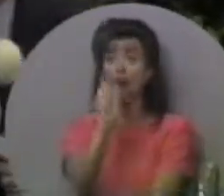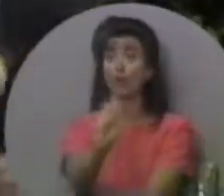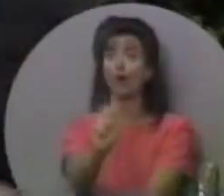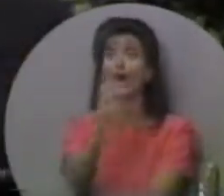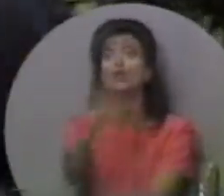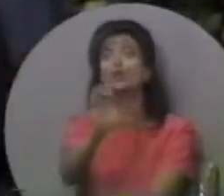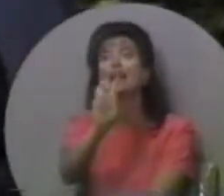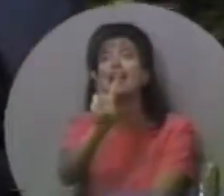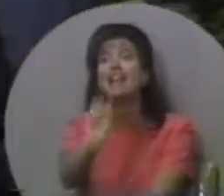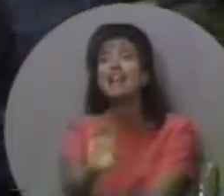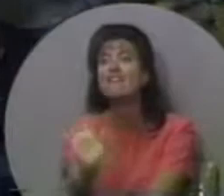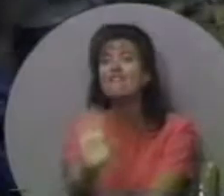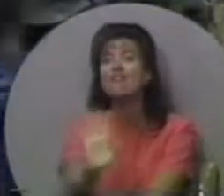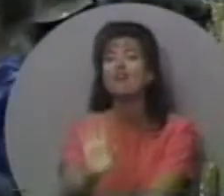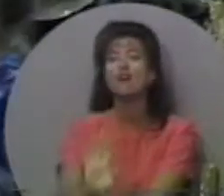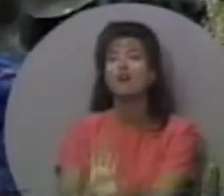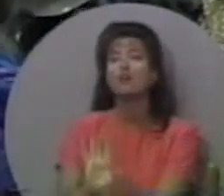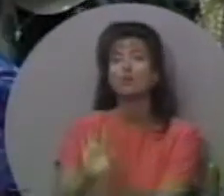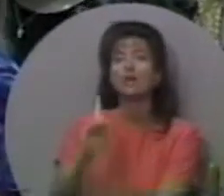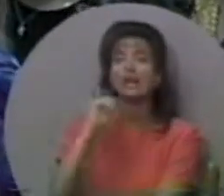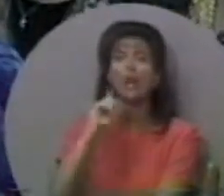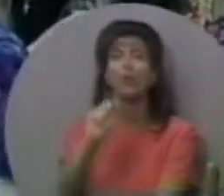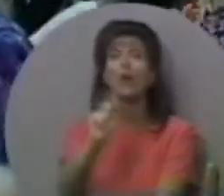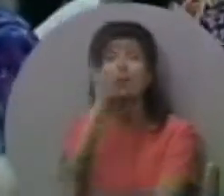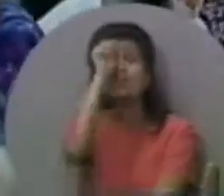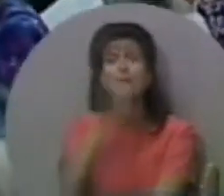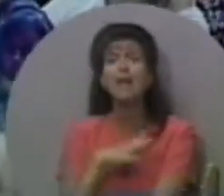сказав, де ти, Адам, а не де ти, Єва.